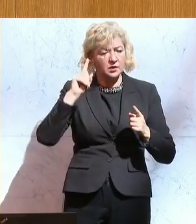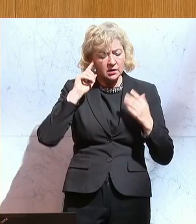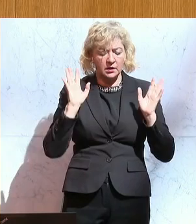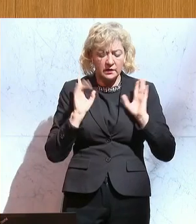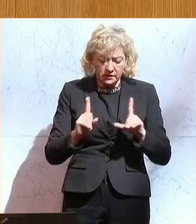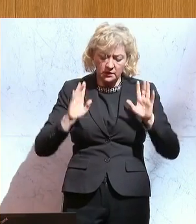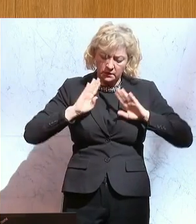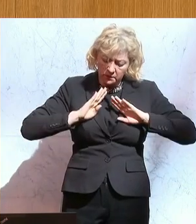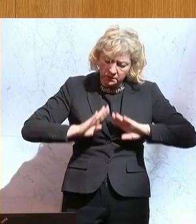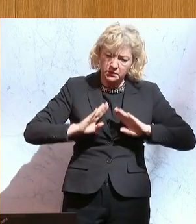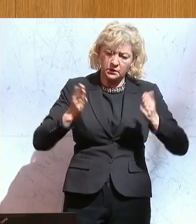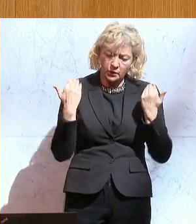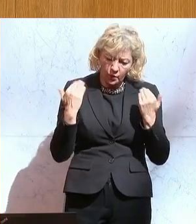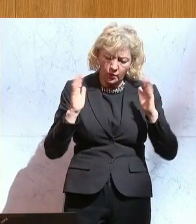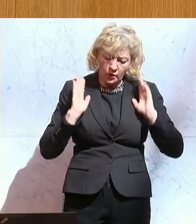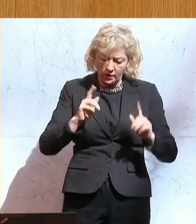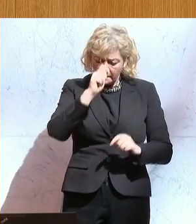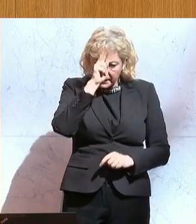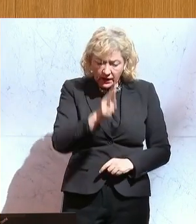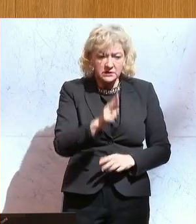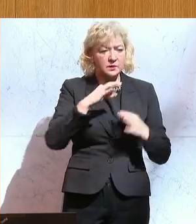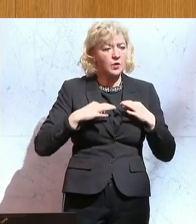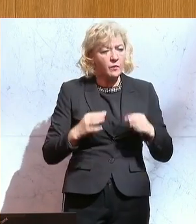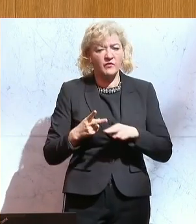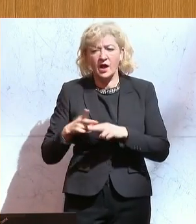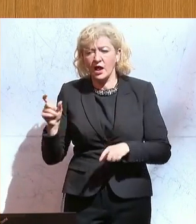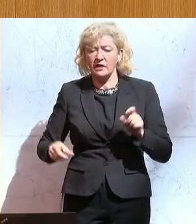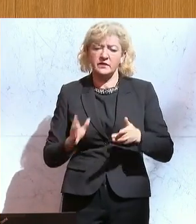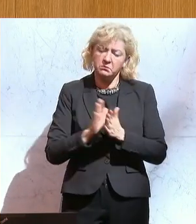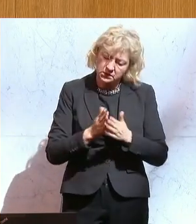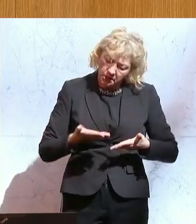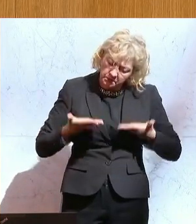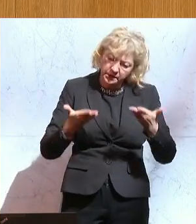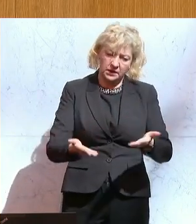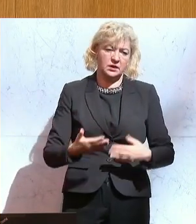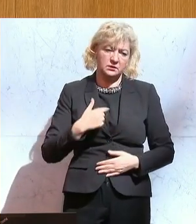und Respekt den Opfern und vor allem auch den Helfern entgegenzubringen. Das ist wirklich mein großes Anliegen.